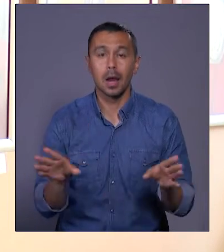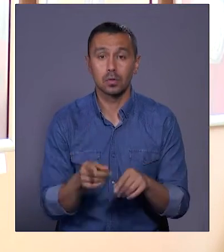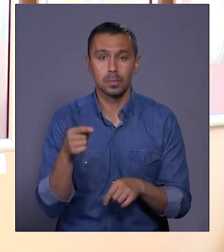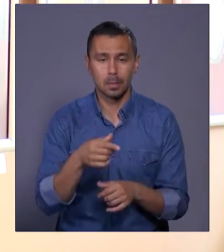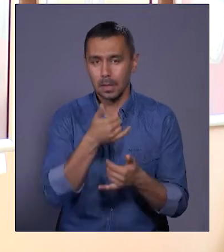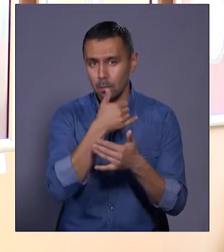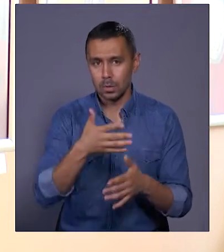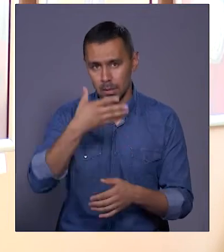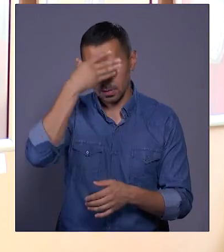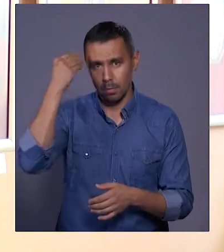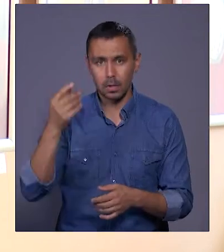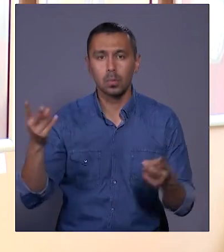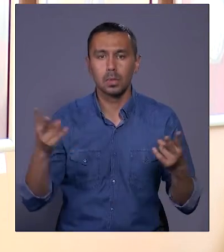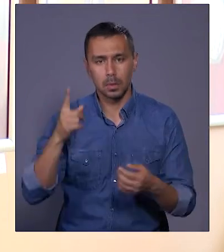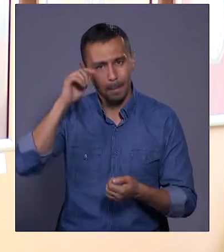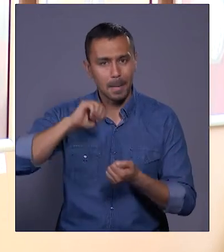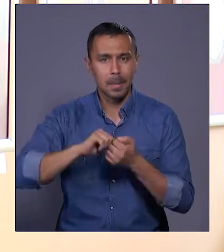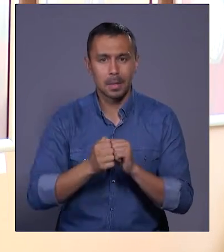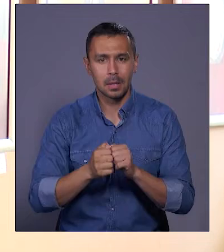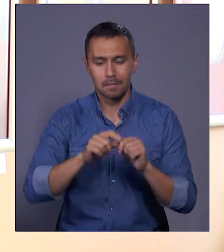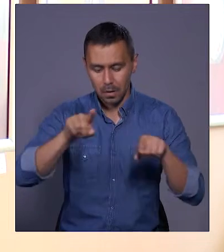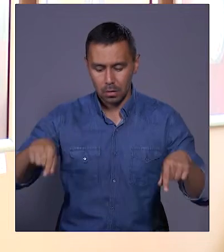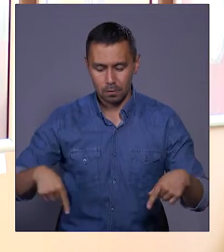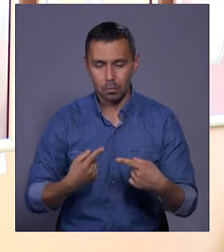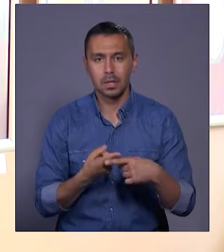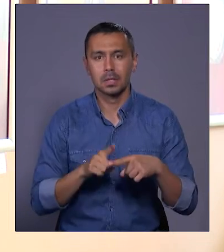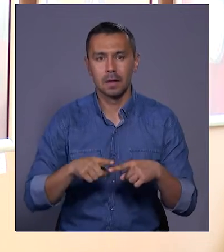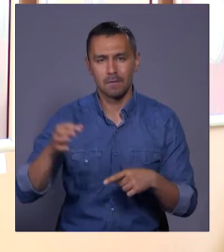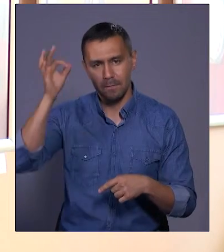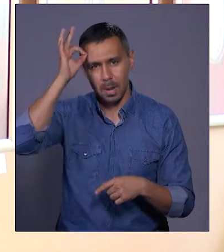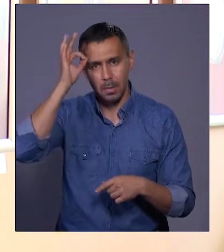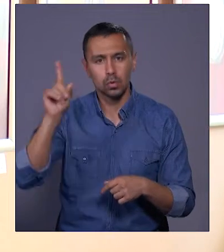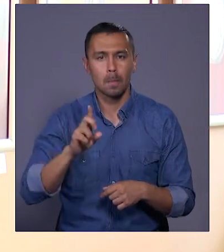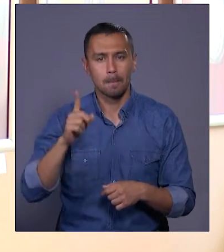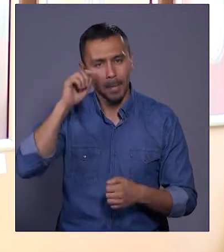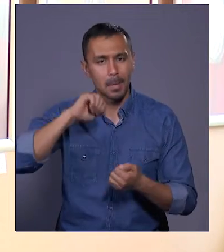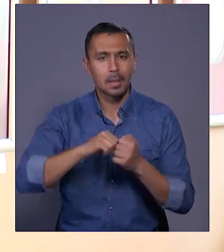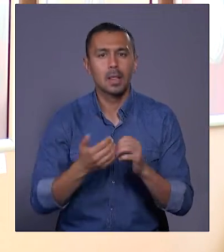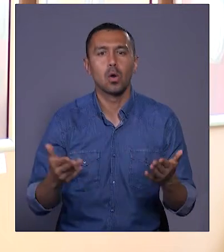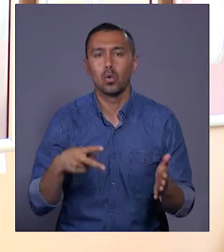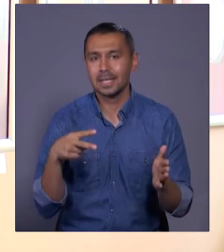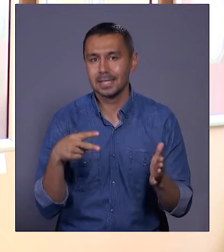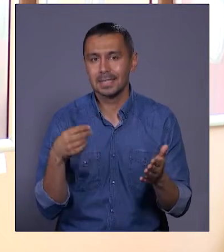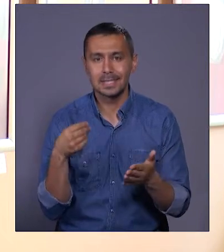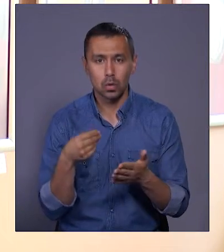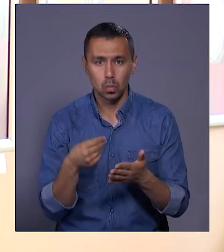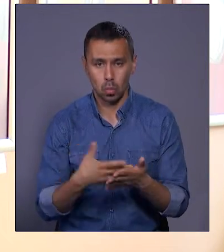тим не можна забувати, потрібно пам'ятати, відтворювати це в пам'яті, для того, щоб пам'ятати, якою ціною